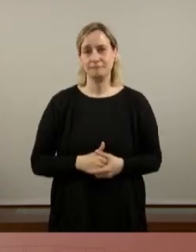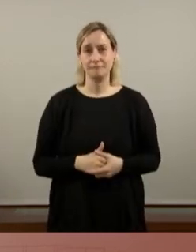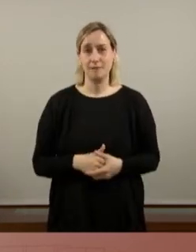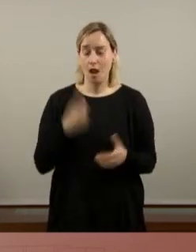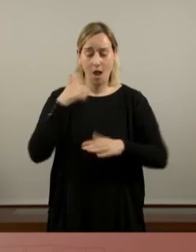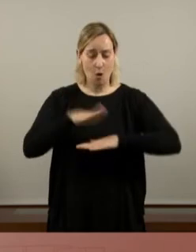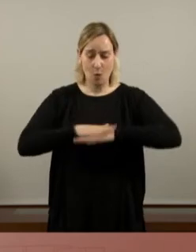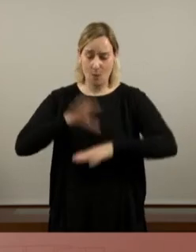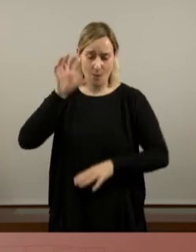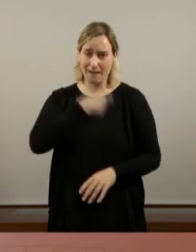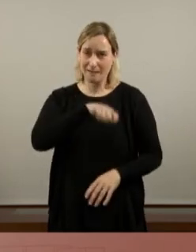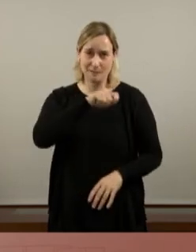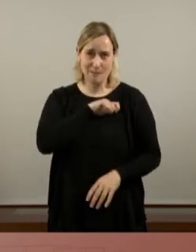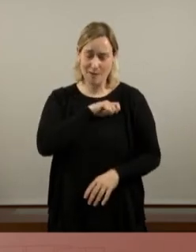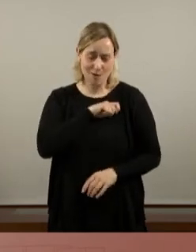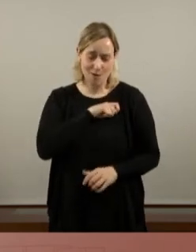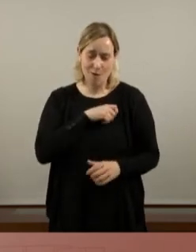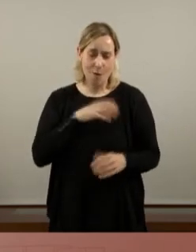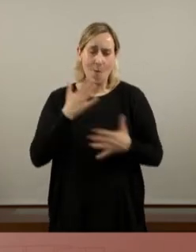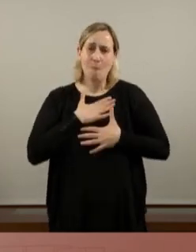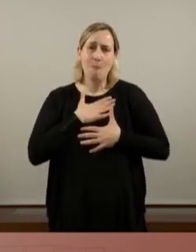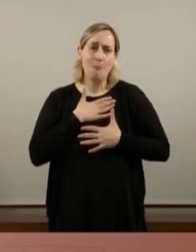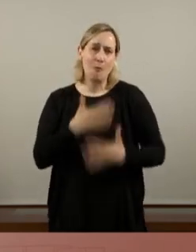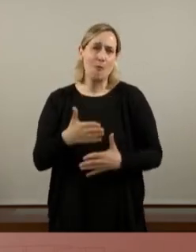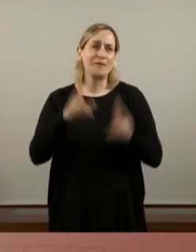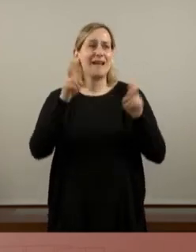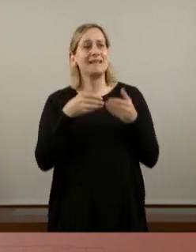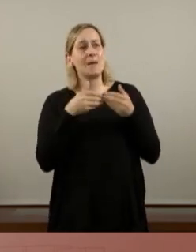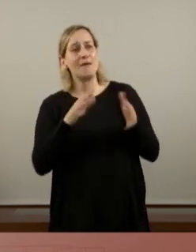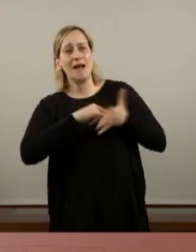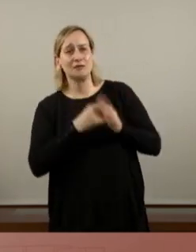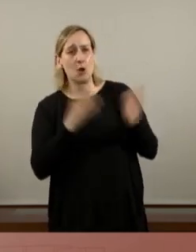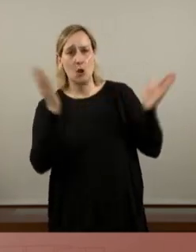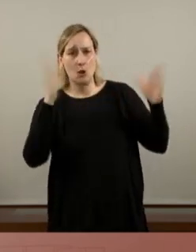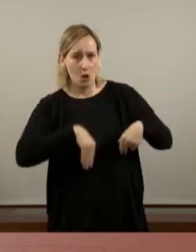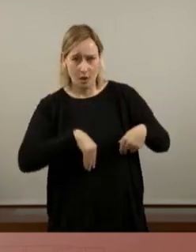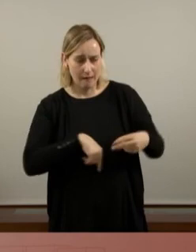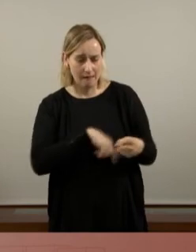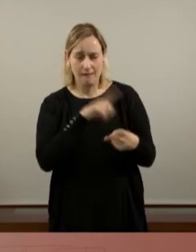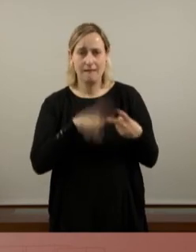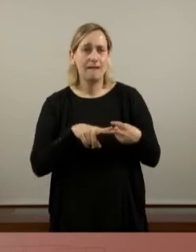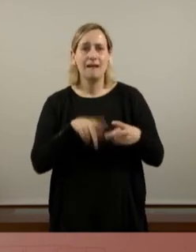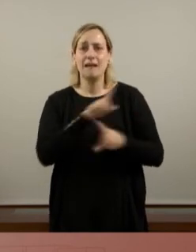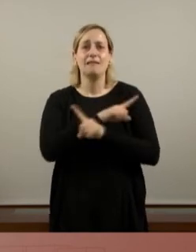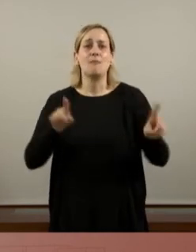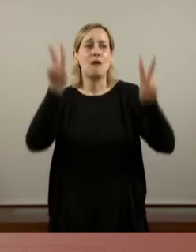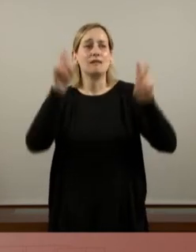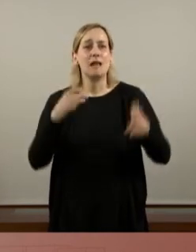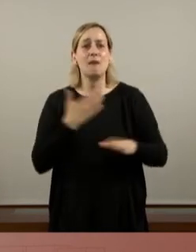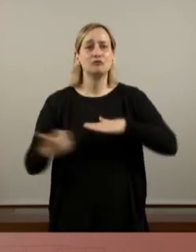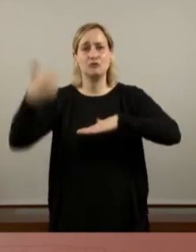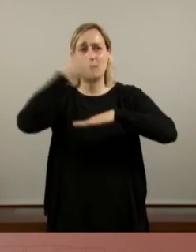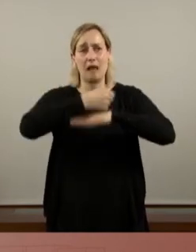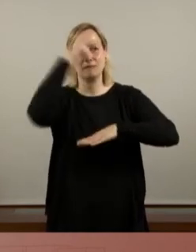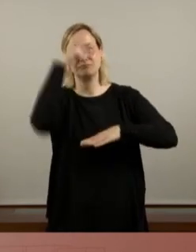el govern espanyol no té cap voluntat ni d'obrir una via de resolució democràtica del conflicte ni de respectar la sobirania